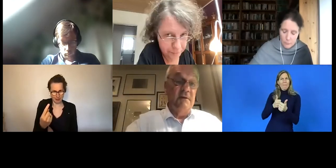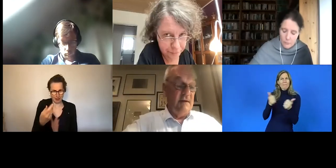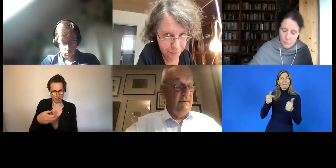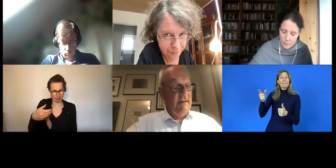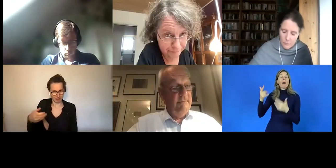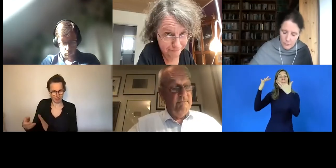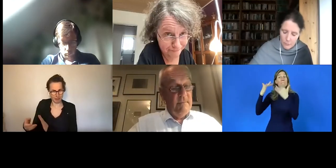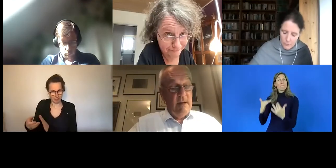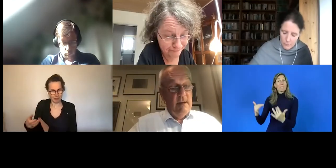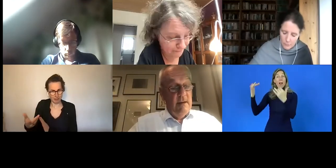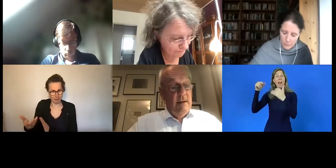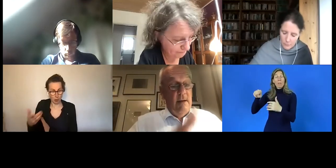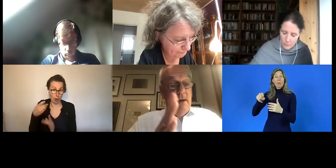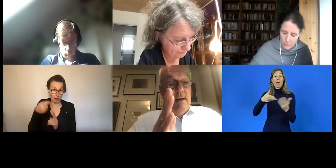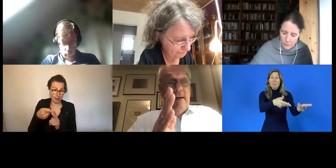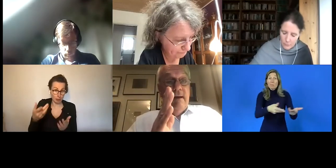beschäftigen will.